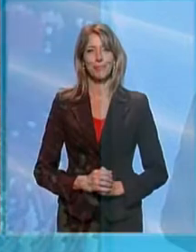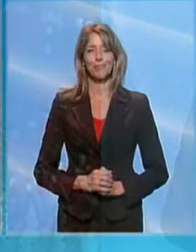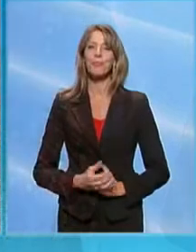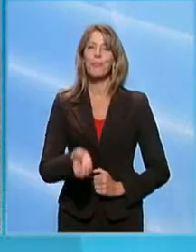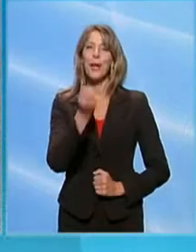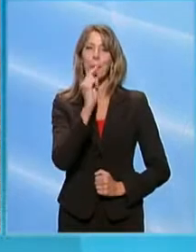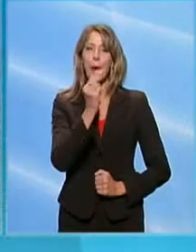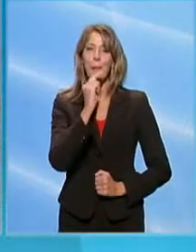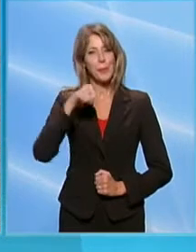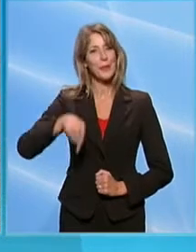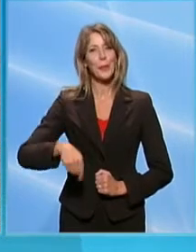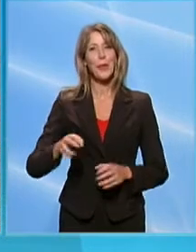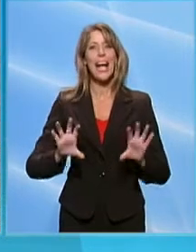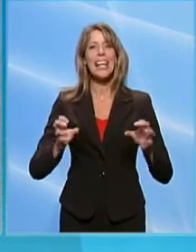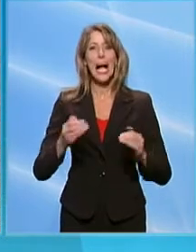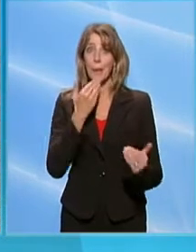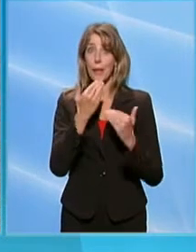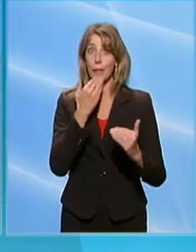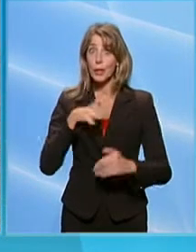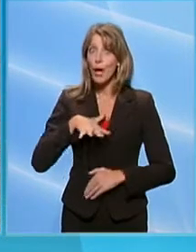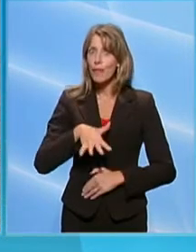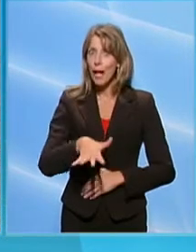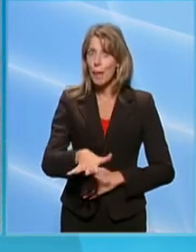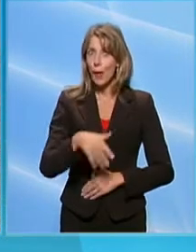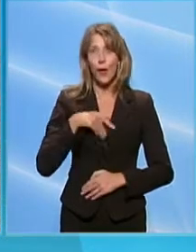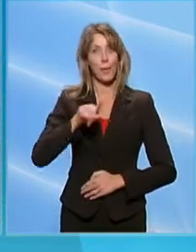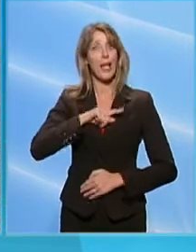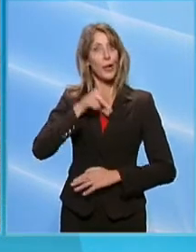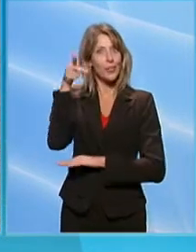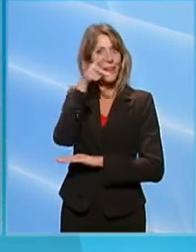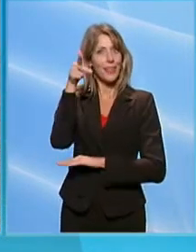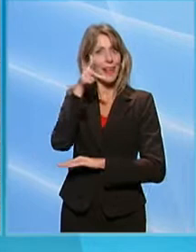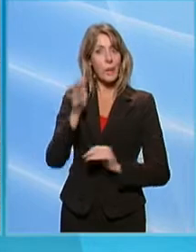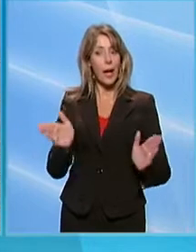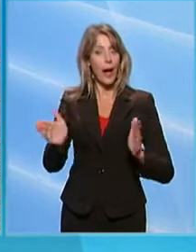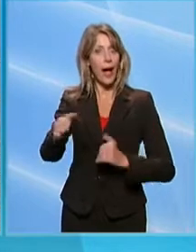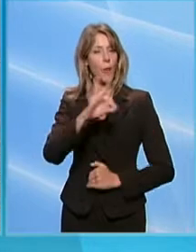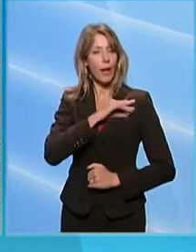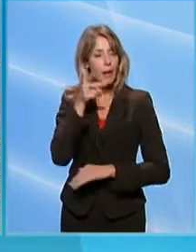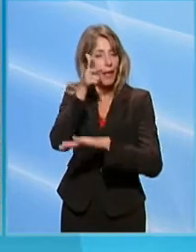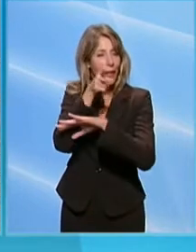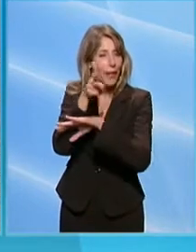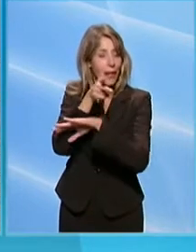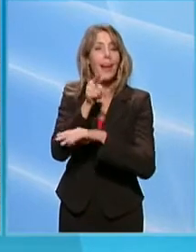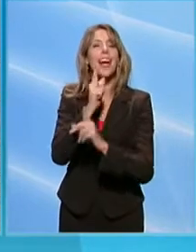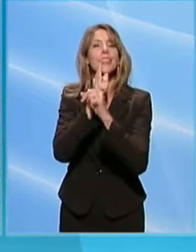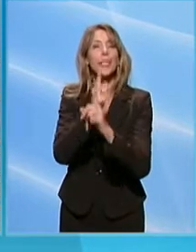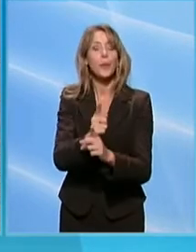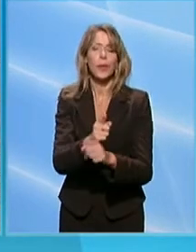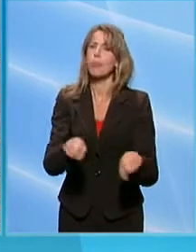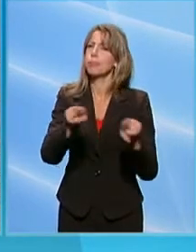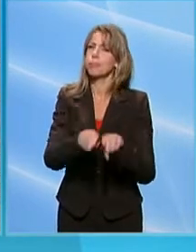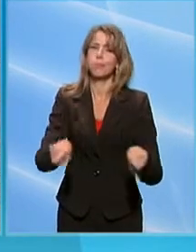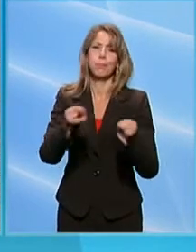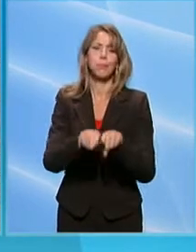Buon pomeriggio da Rai Parlamento, tra poco entreremo con le nostre telecamere nell'Aula della Camera per seguire come di